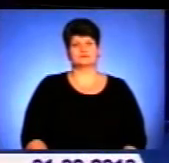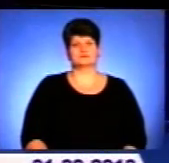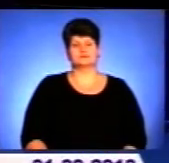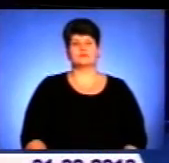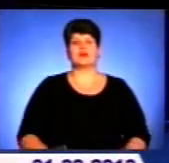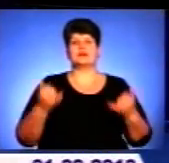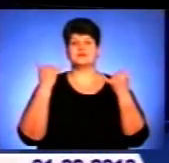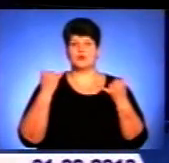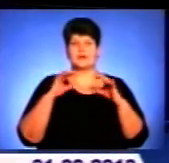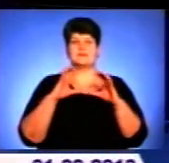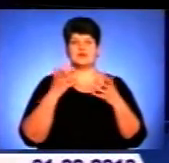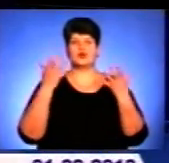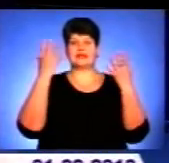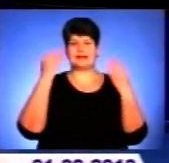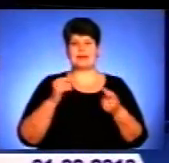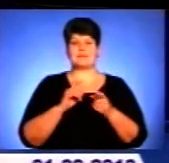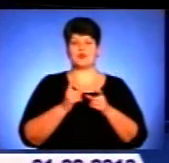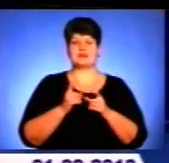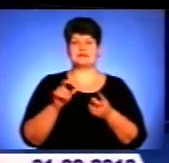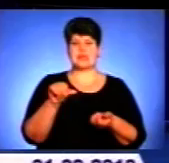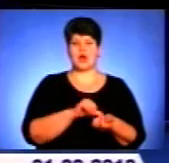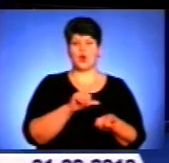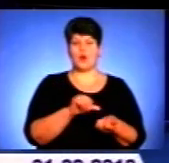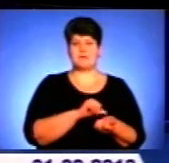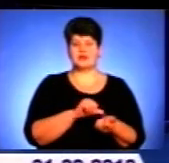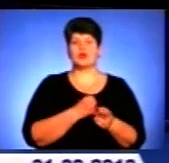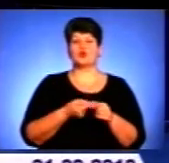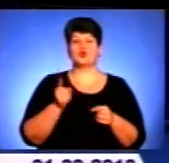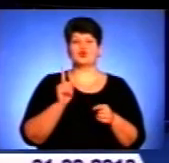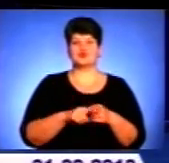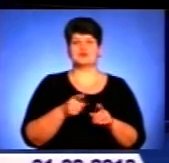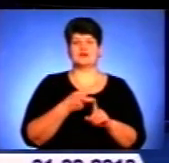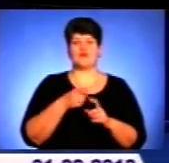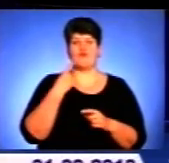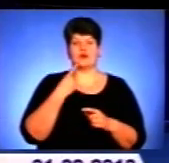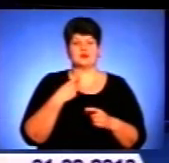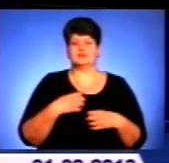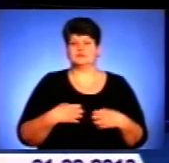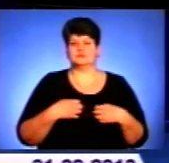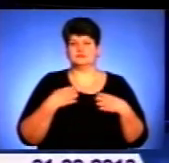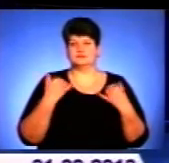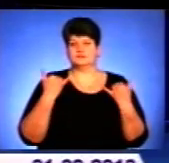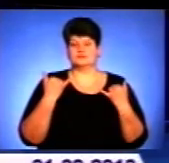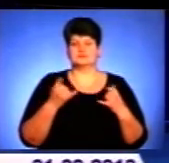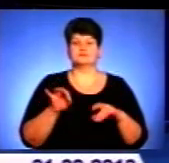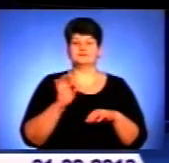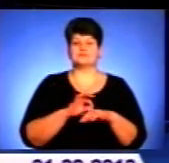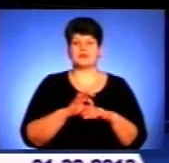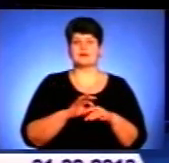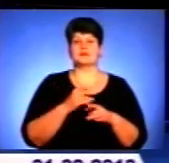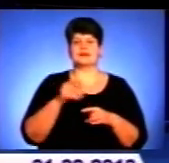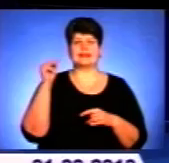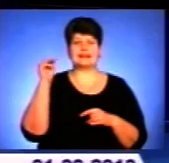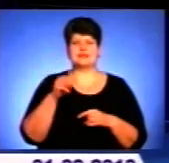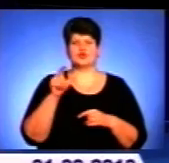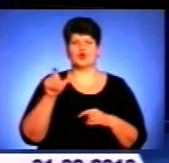Сьогодні Міжнародний день боротьби з наркоманією. Цю залежність називають сучасною чумою. Щодня в світі тисячі людей гинуть в